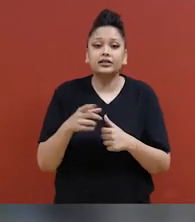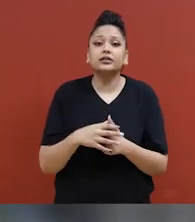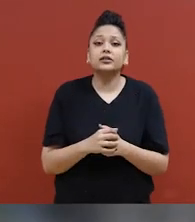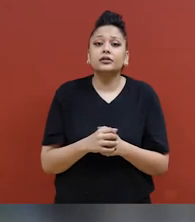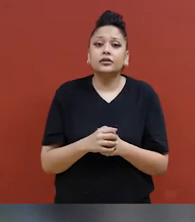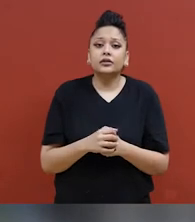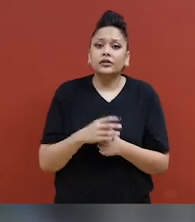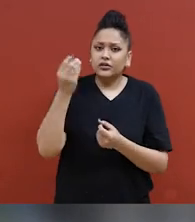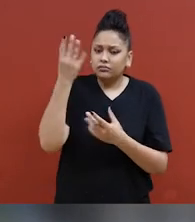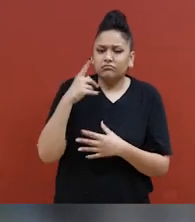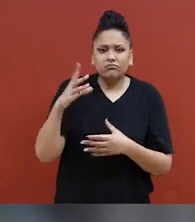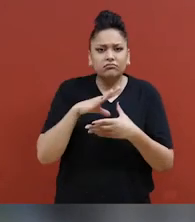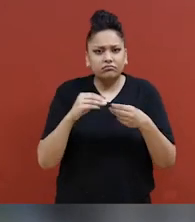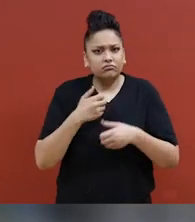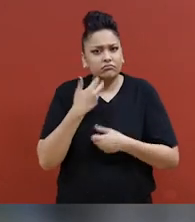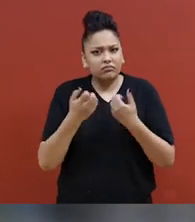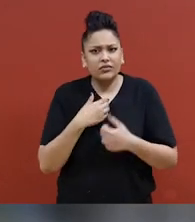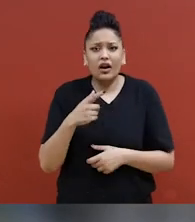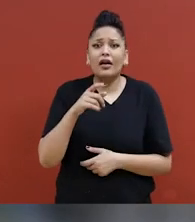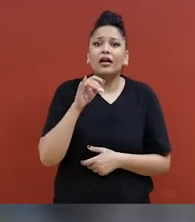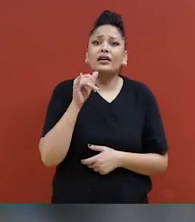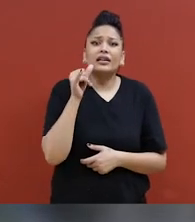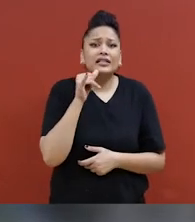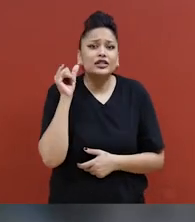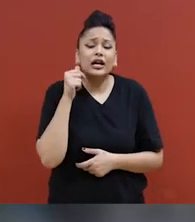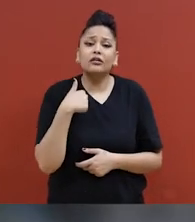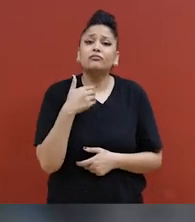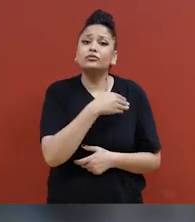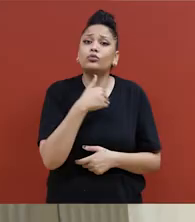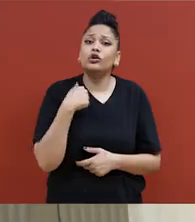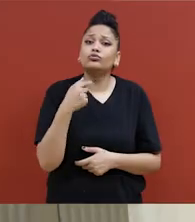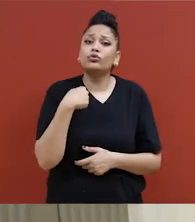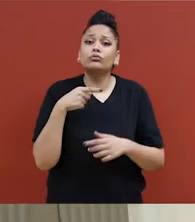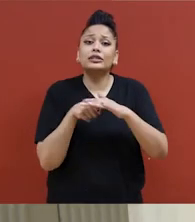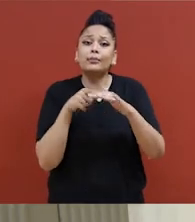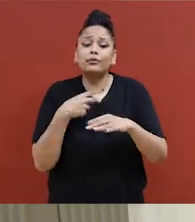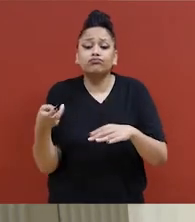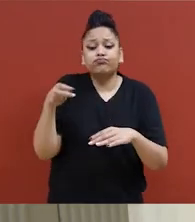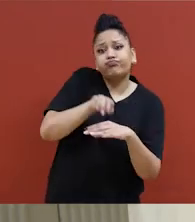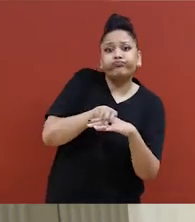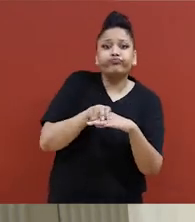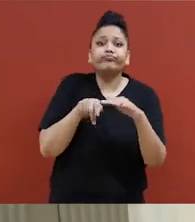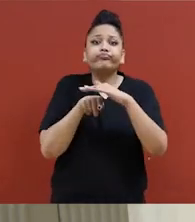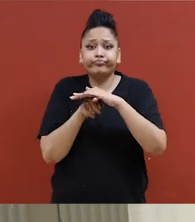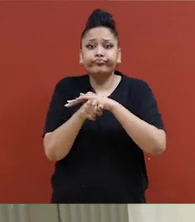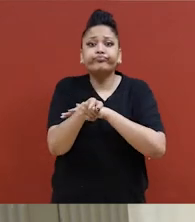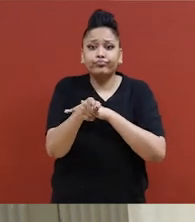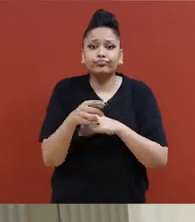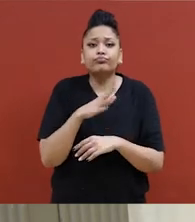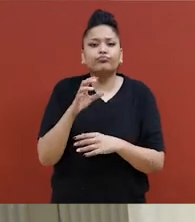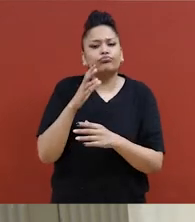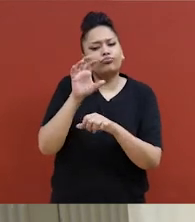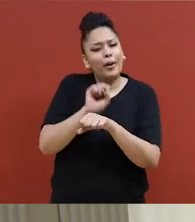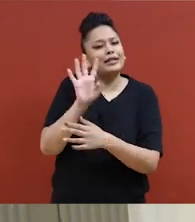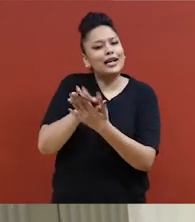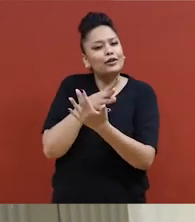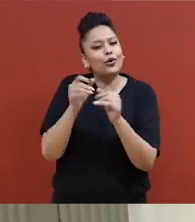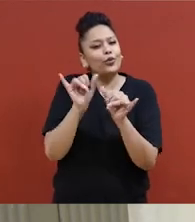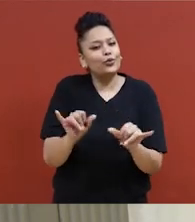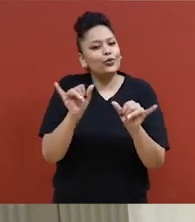Et elle racontait que chaque jour, elle prend le métro ici à Toronto pour aller retour à son travail. Même routine, même horaire.